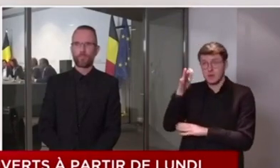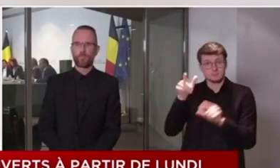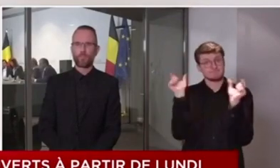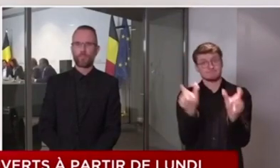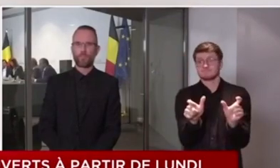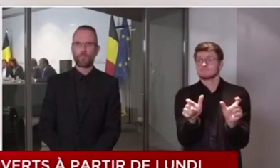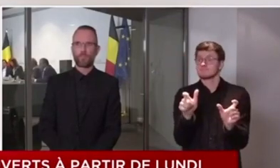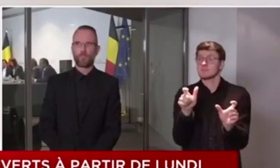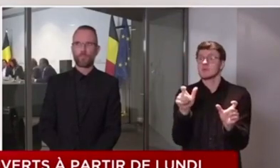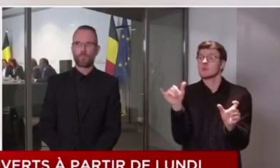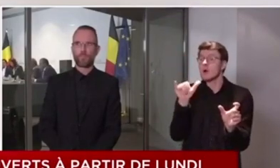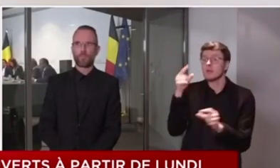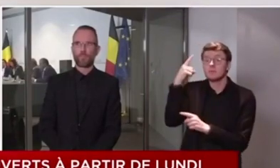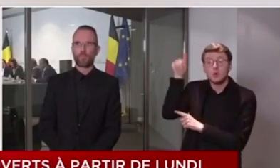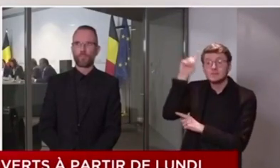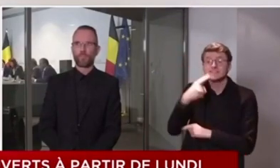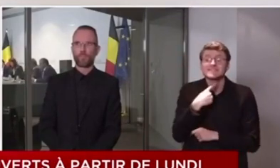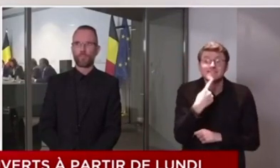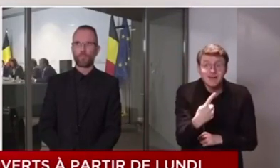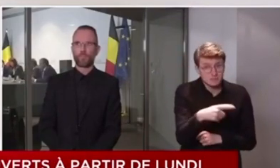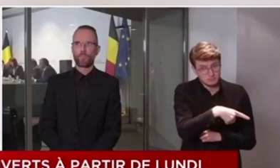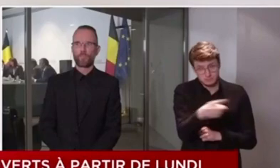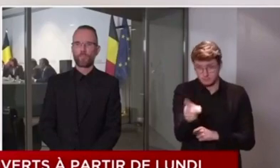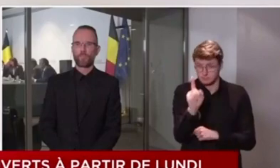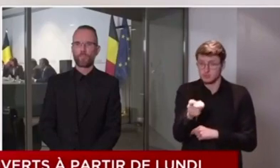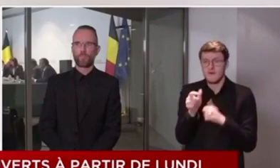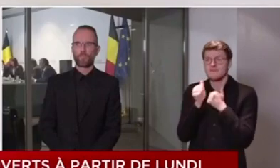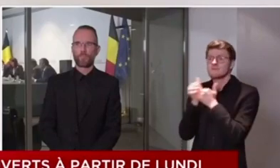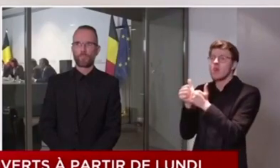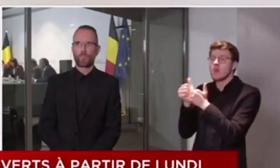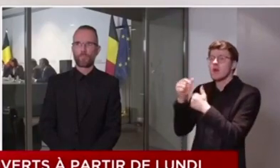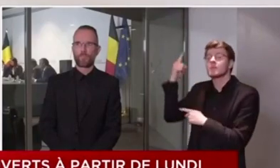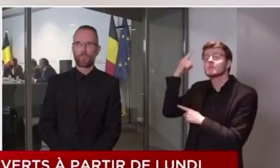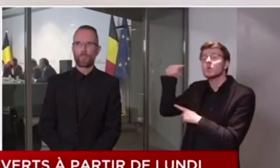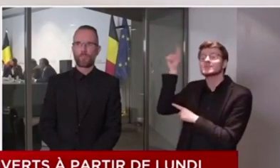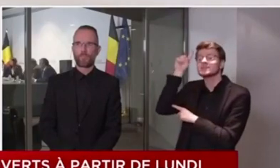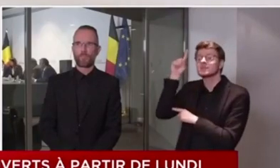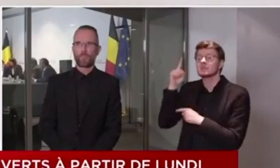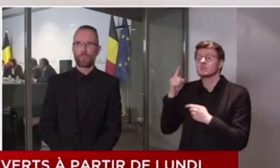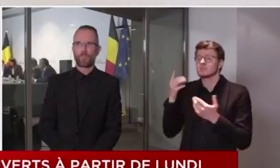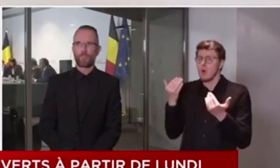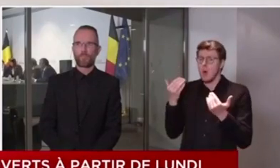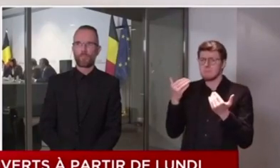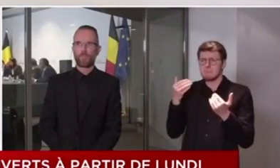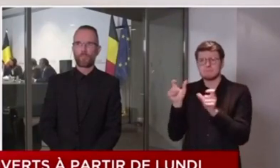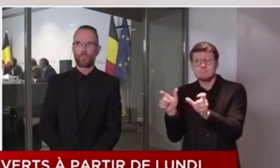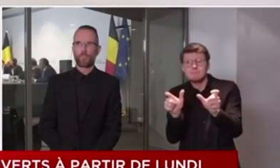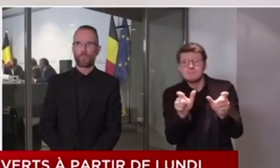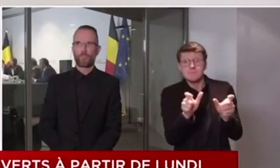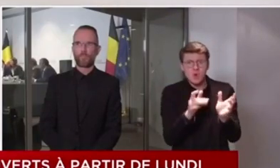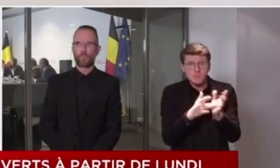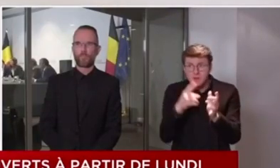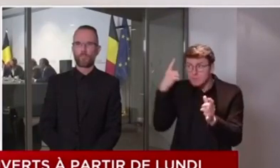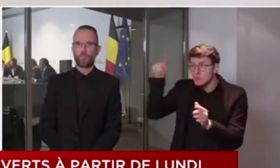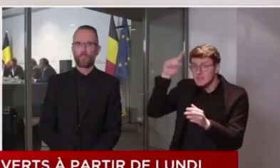demandons de respecter les consignes des forces de l'ordre. Les policiers sont là pour vous